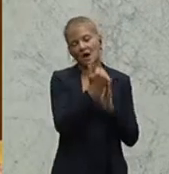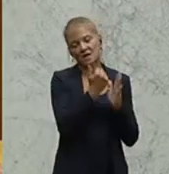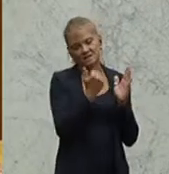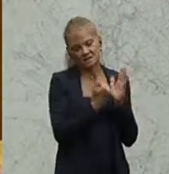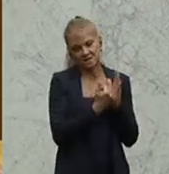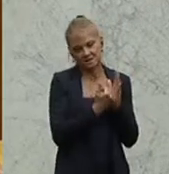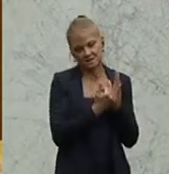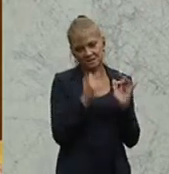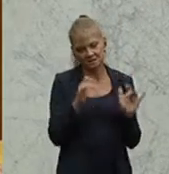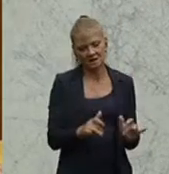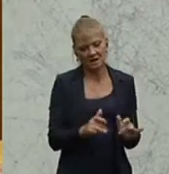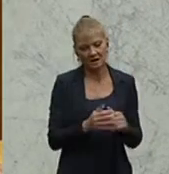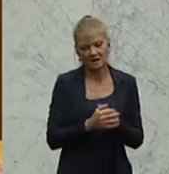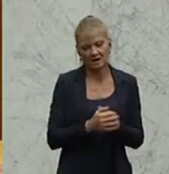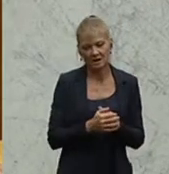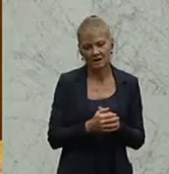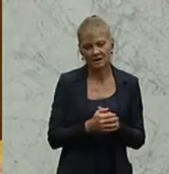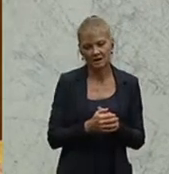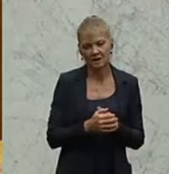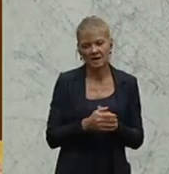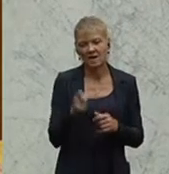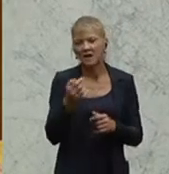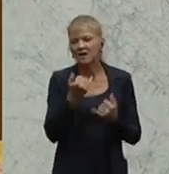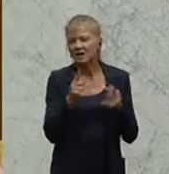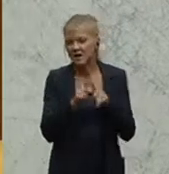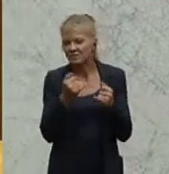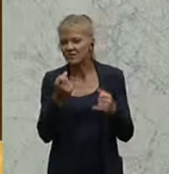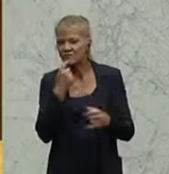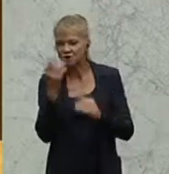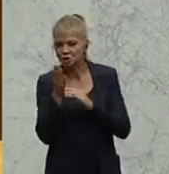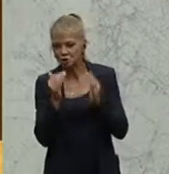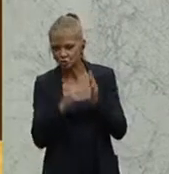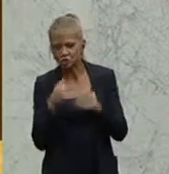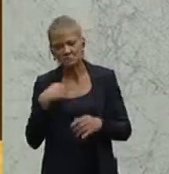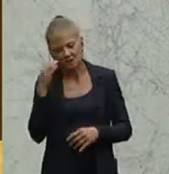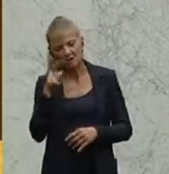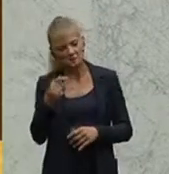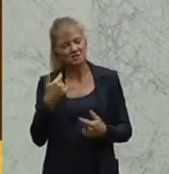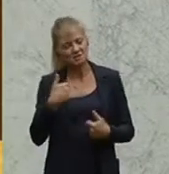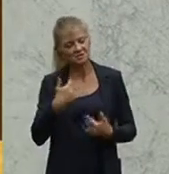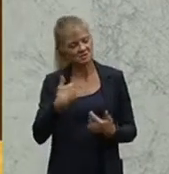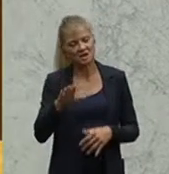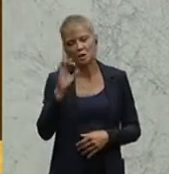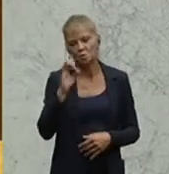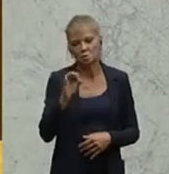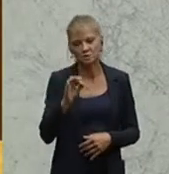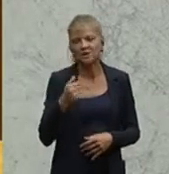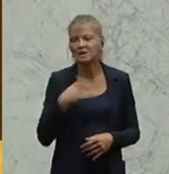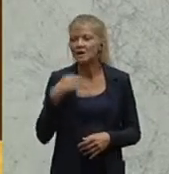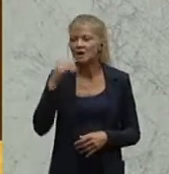System halte ich für hervorragend. Ich glaube, dass das möglichst früh die Bürger abzuholen bei einem Problem, das